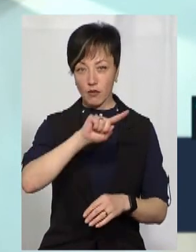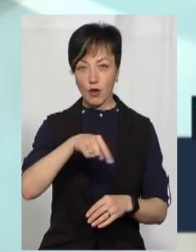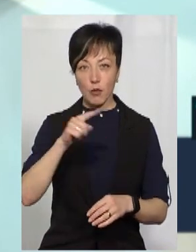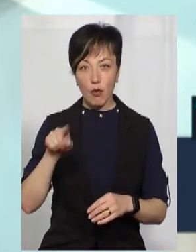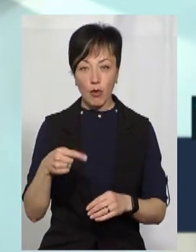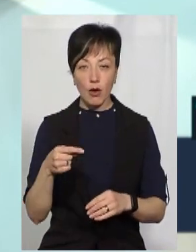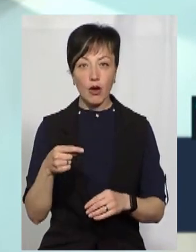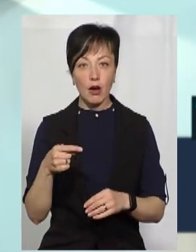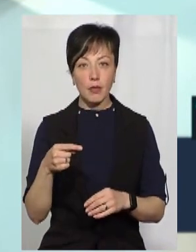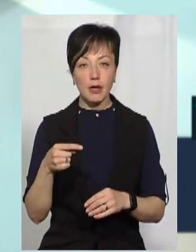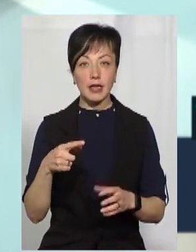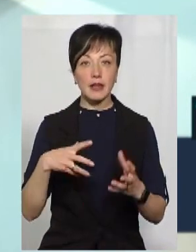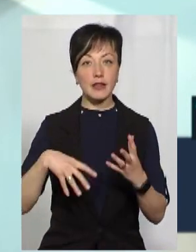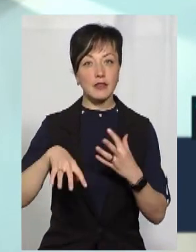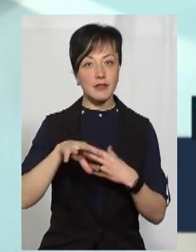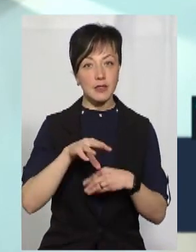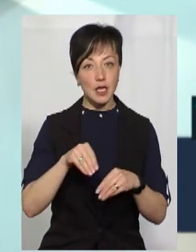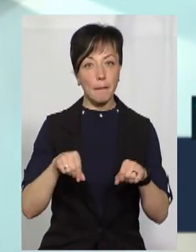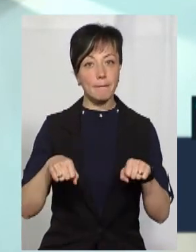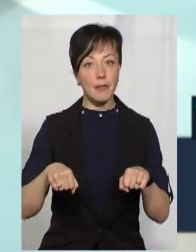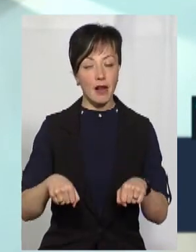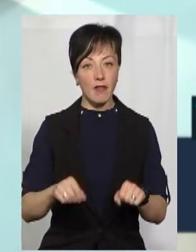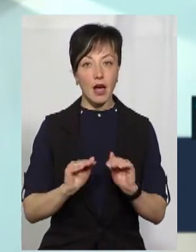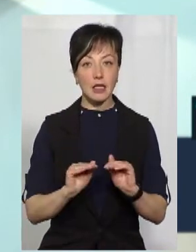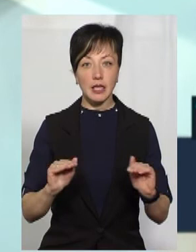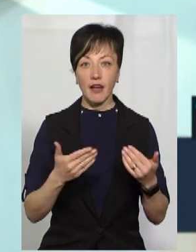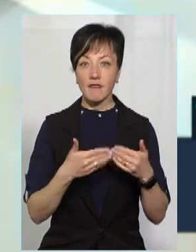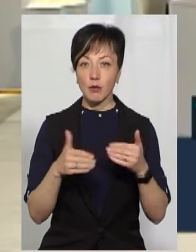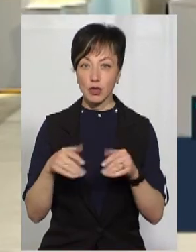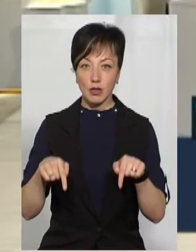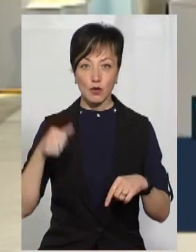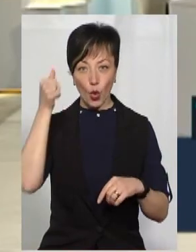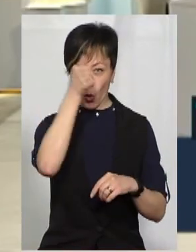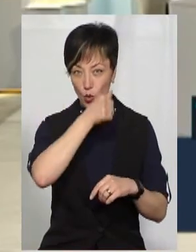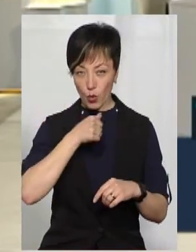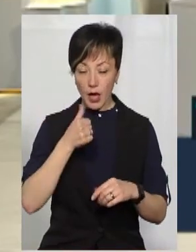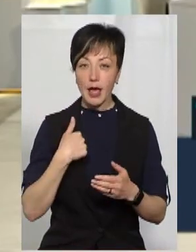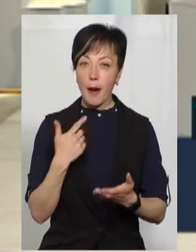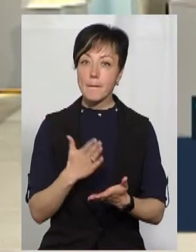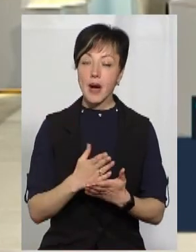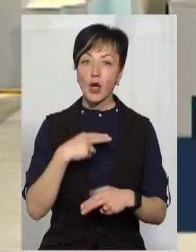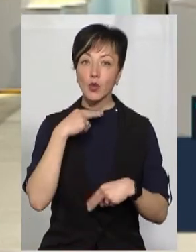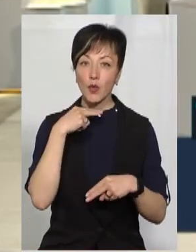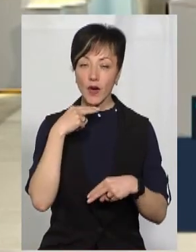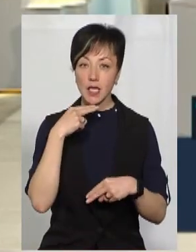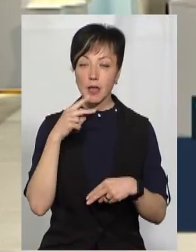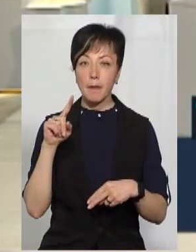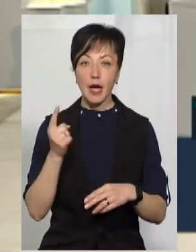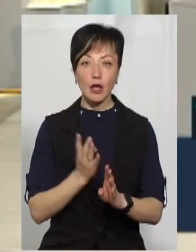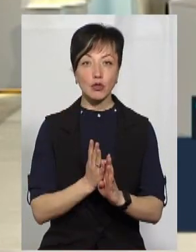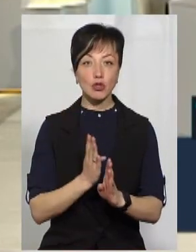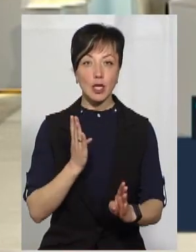поздравимо, цьому році, всі права дітей-випускників цього року? Я маю на увазі, перш за все,